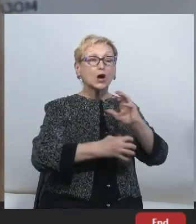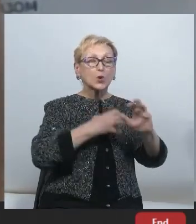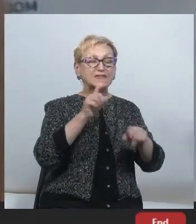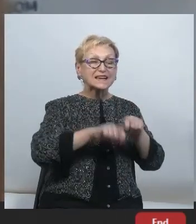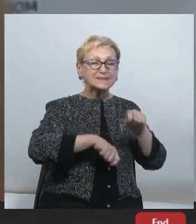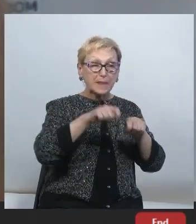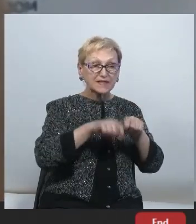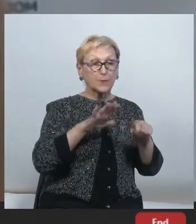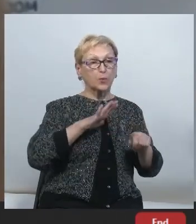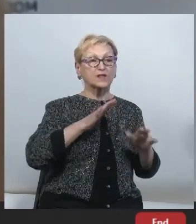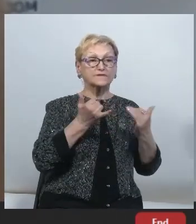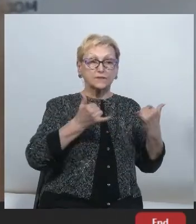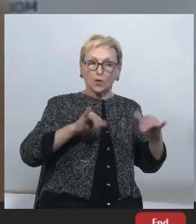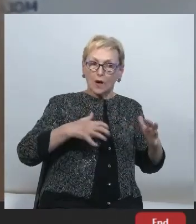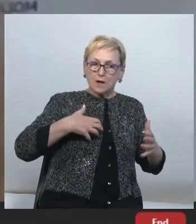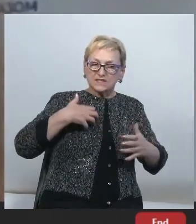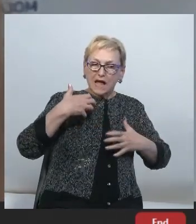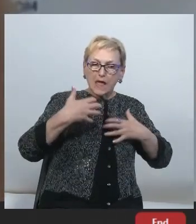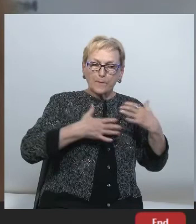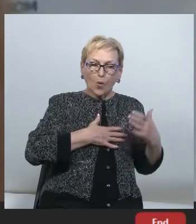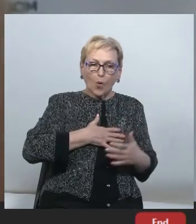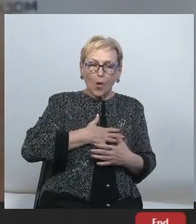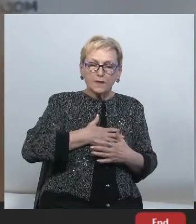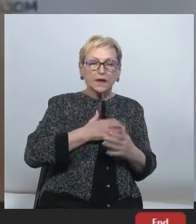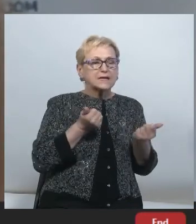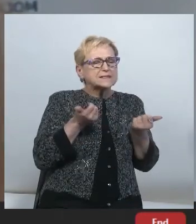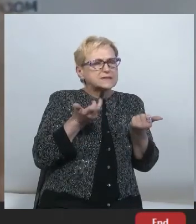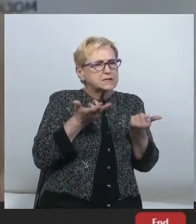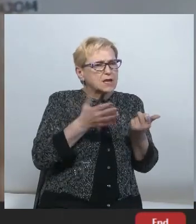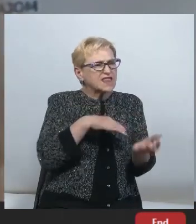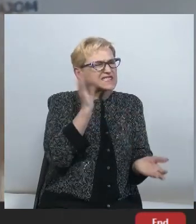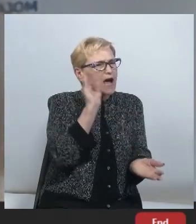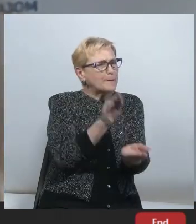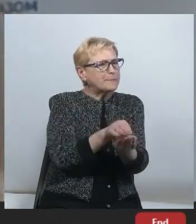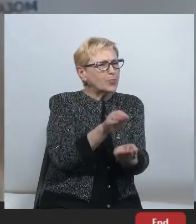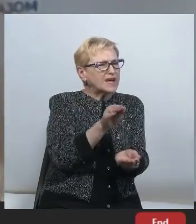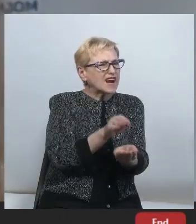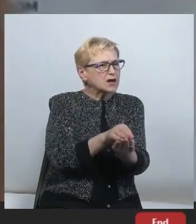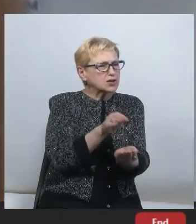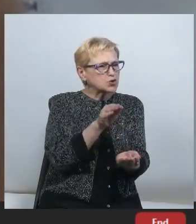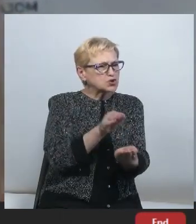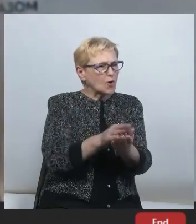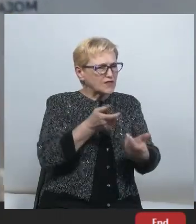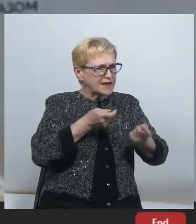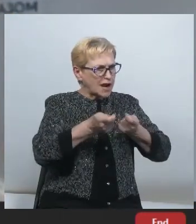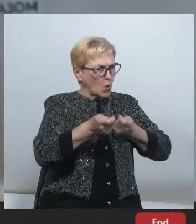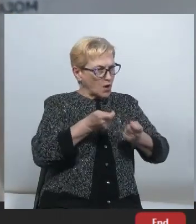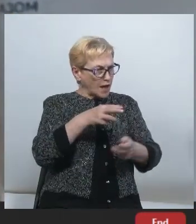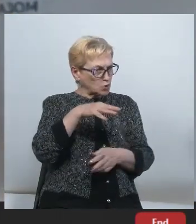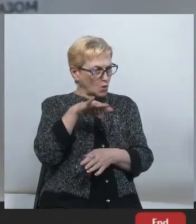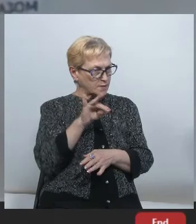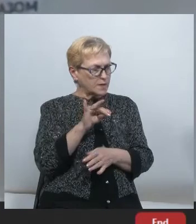здивовані і занепокоєні, наскільки забюрократизованою є робота регулятора. Зокрема, вони були